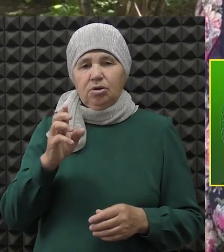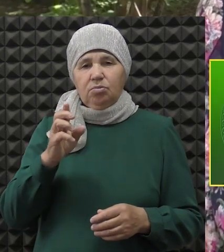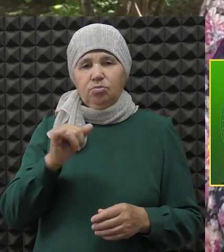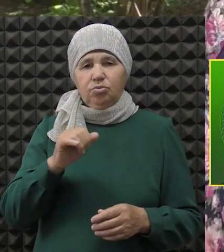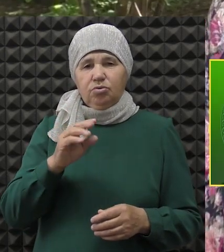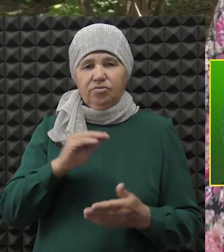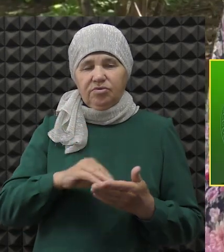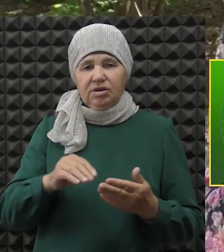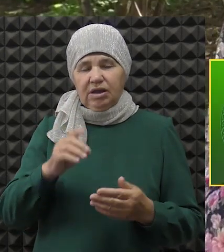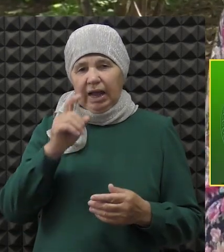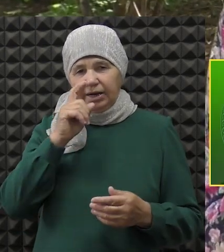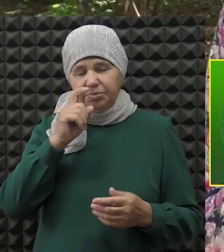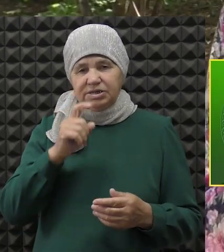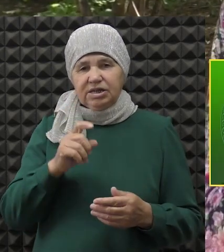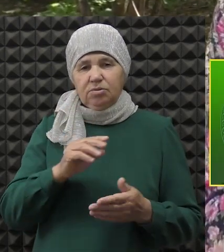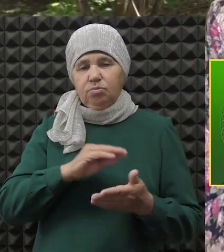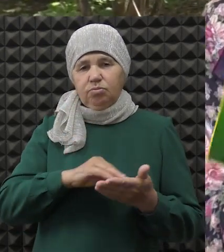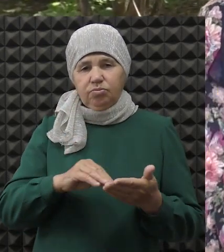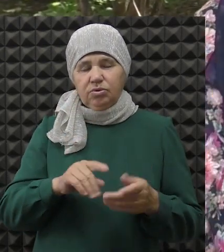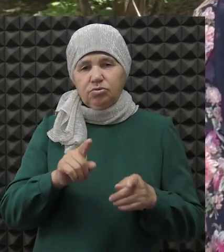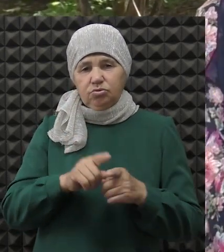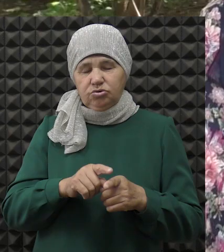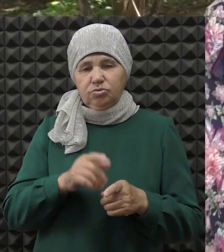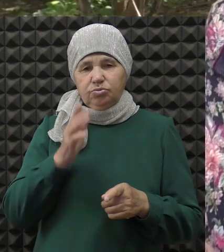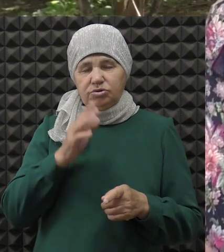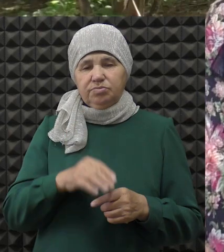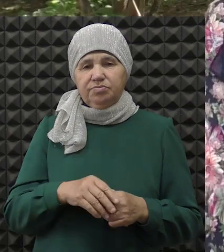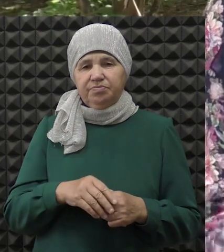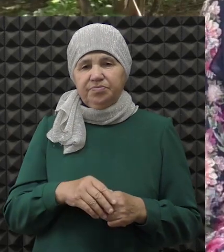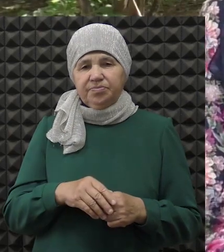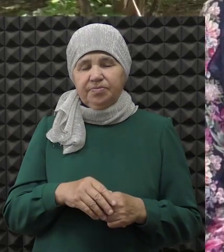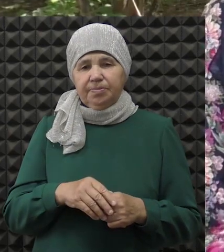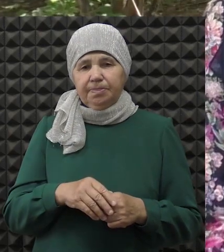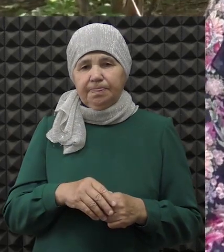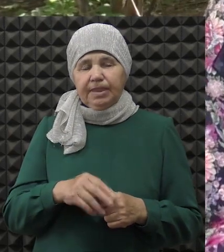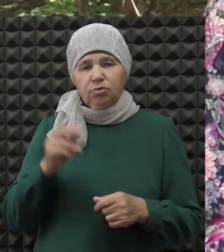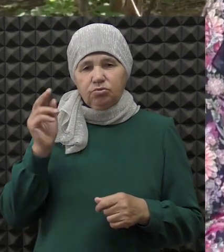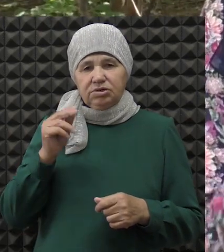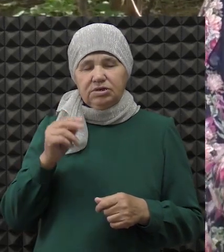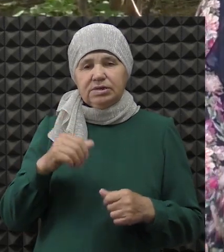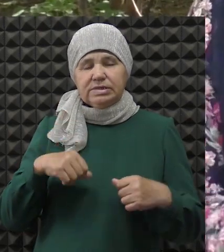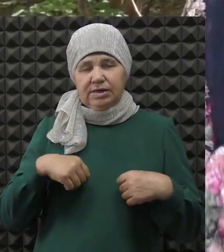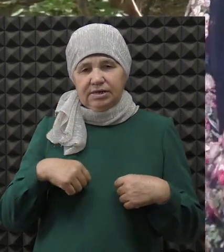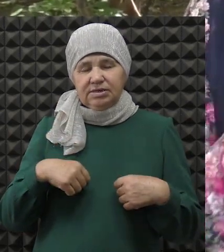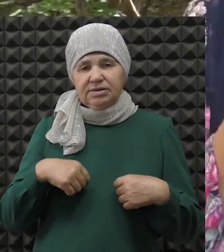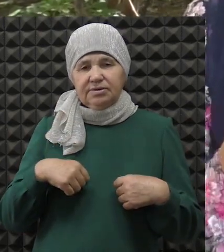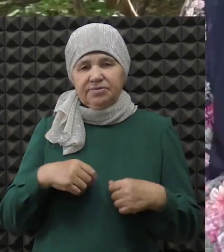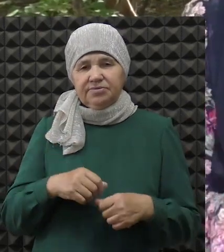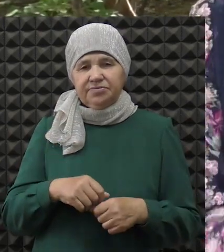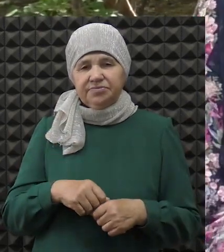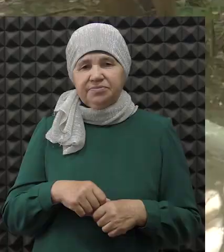Буквы, арабские буквы. Тоже будем учить, стараться.